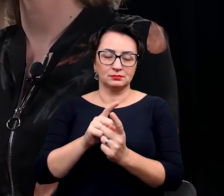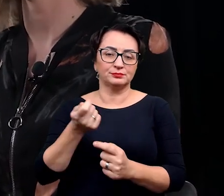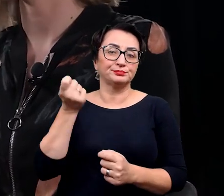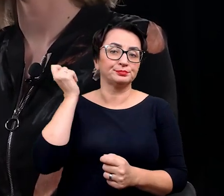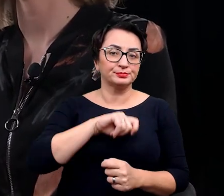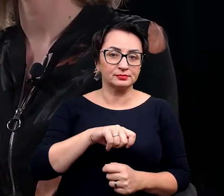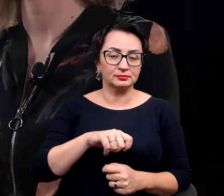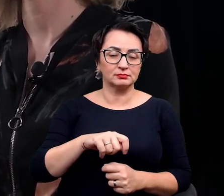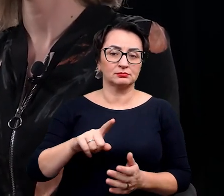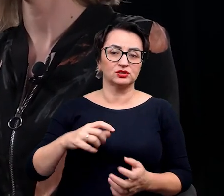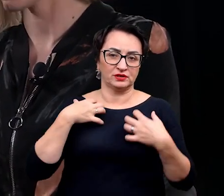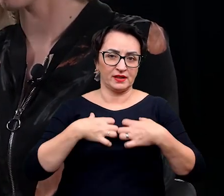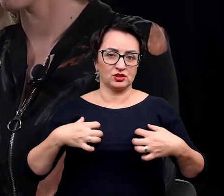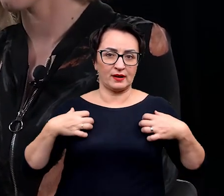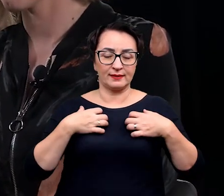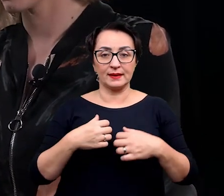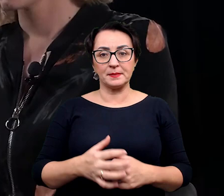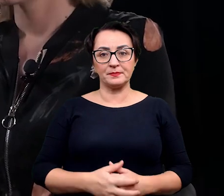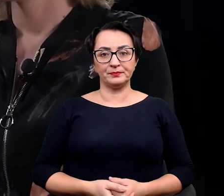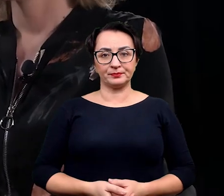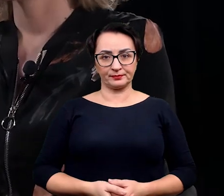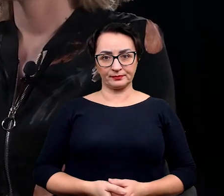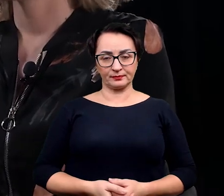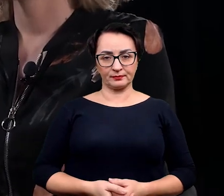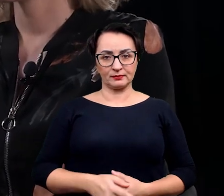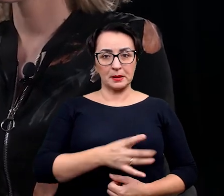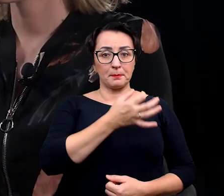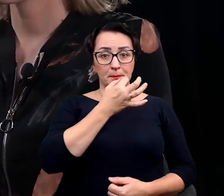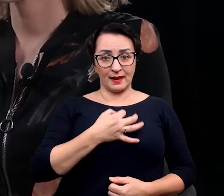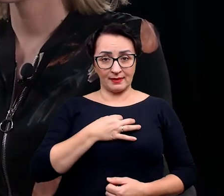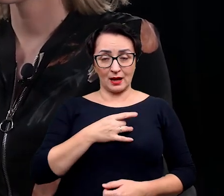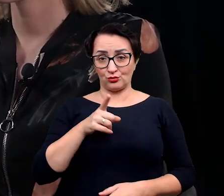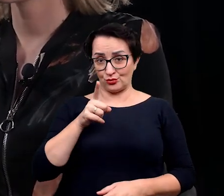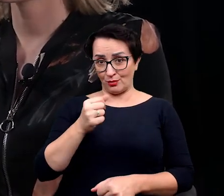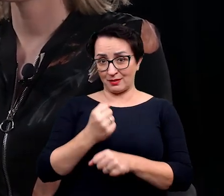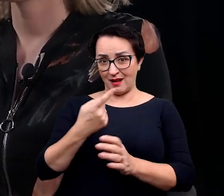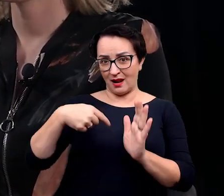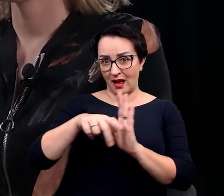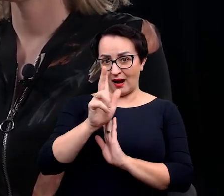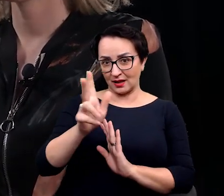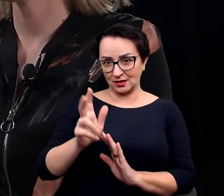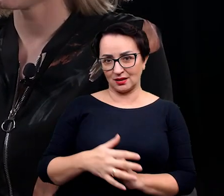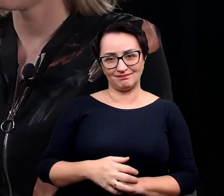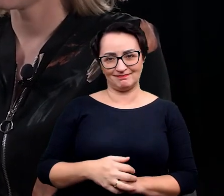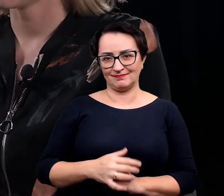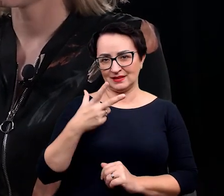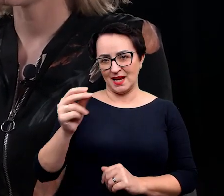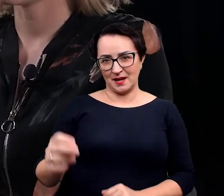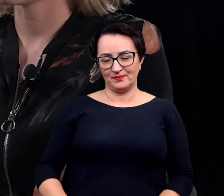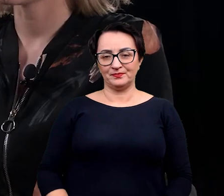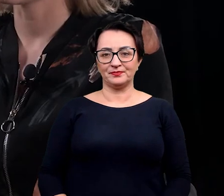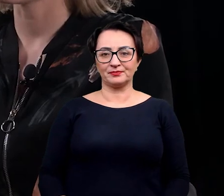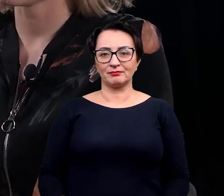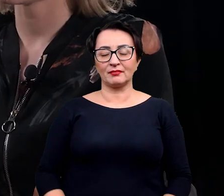z uśmiercaniem zwierząt. I pytasz, czy to jest praca dla każdego? Nie. I